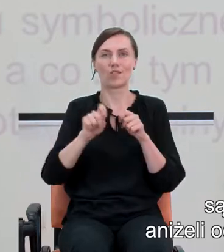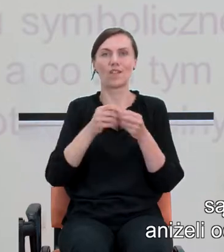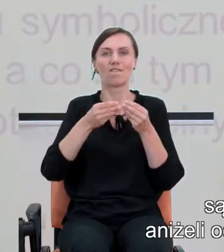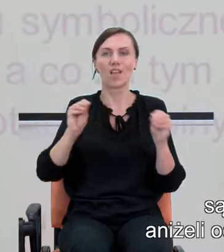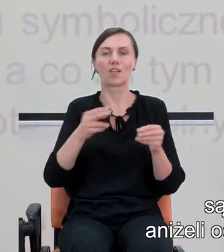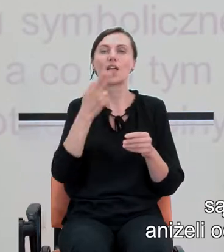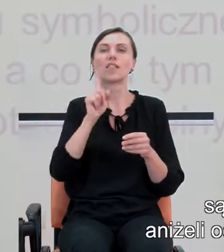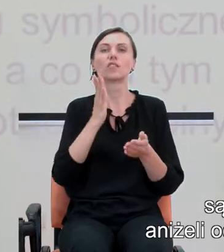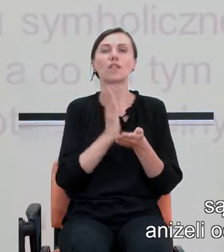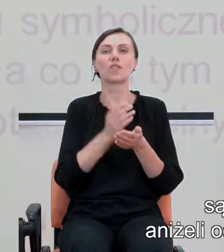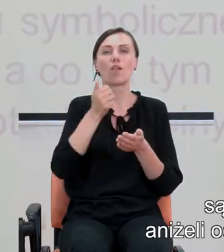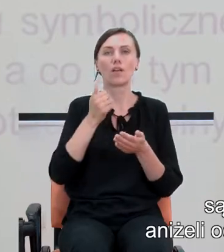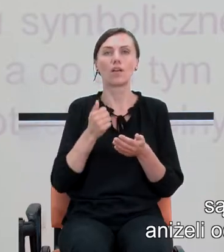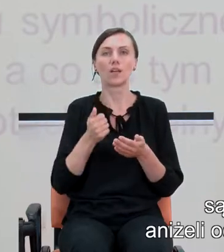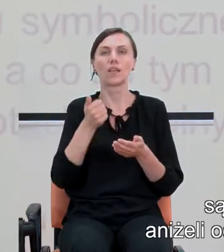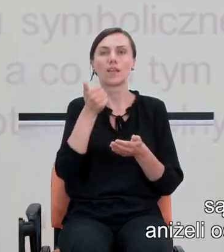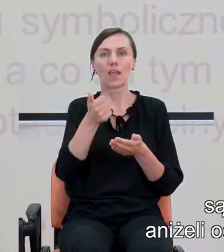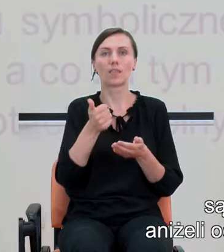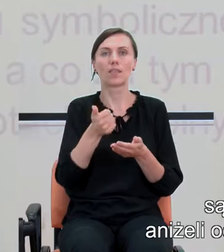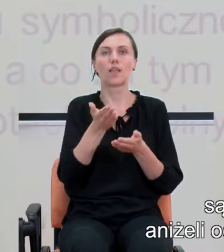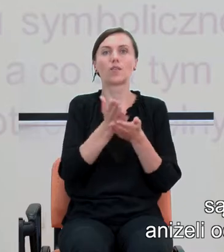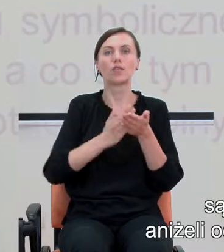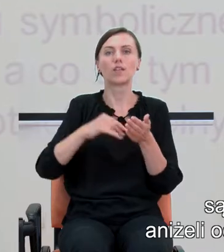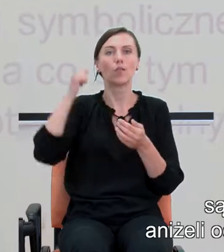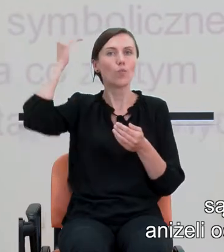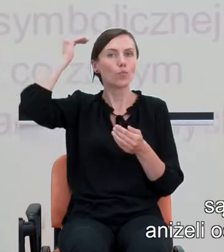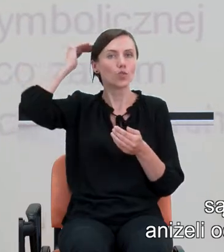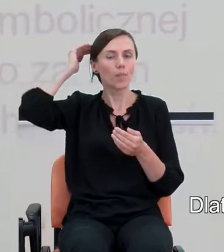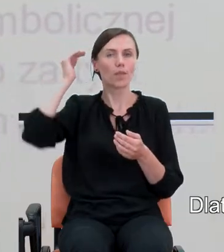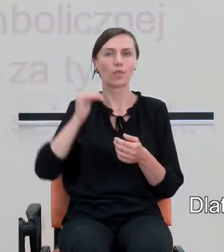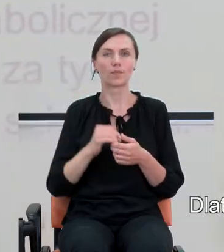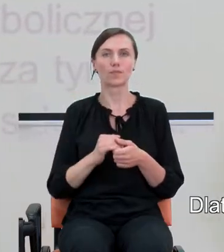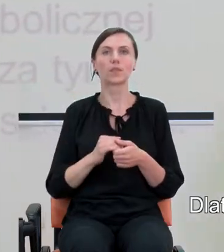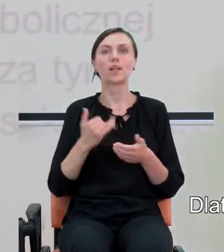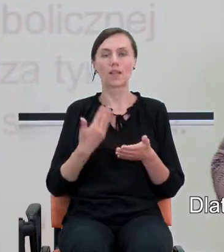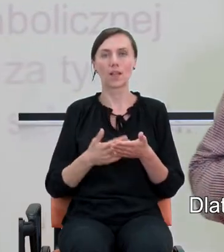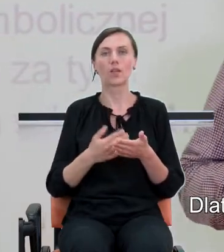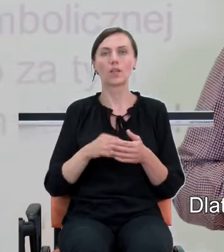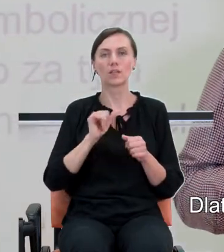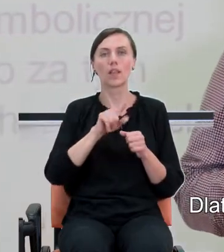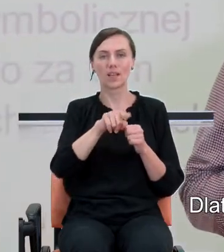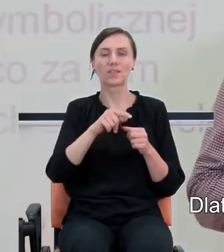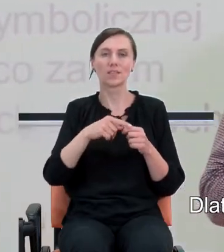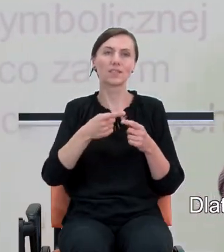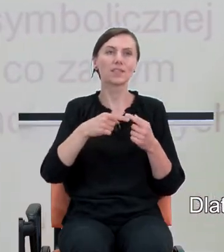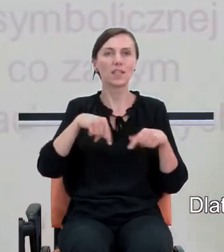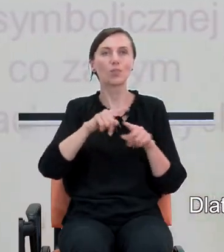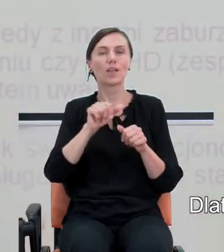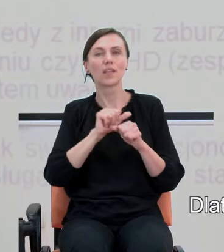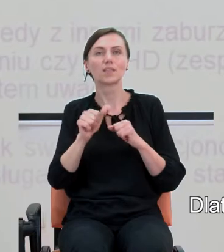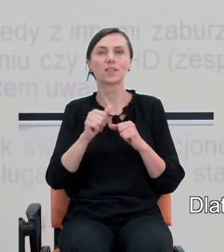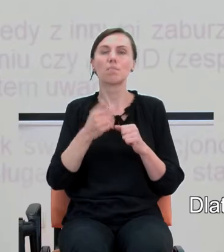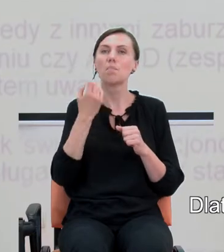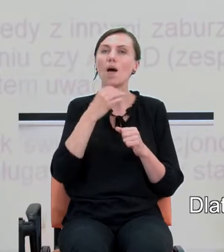aniżeli odnoszący się tylko do konkretnej struktury. Dlatego też ten zespół jest bardzo